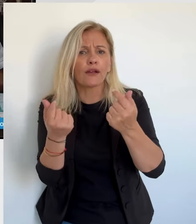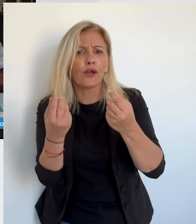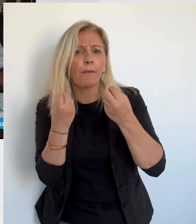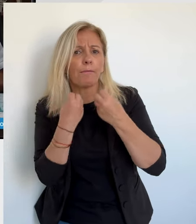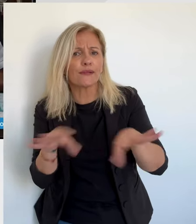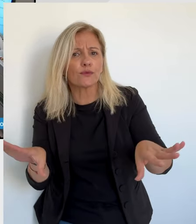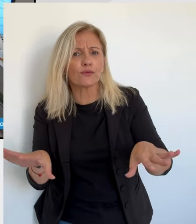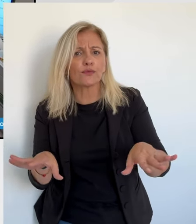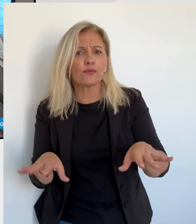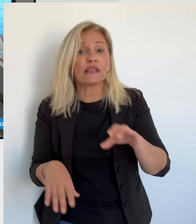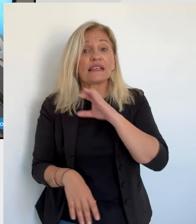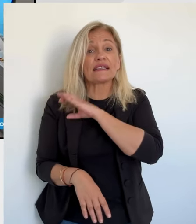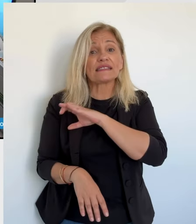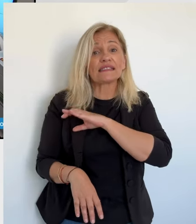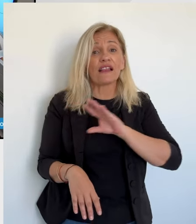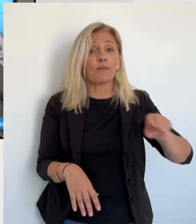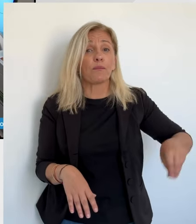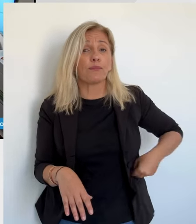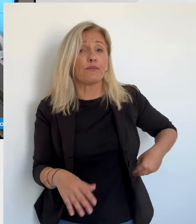que d'un rattrapage de l'inflation.